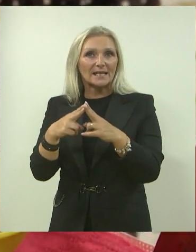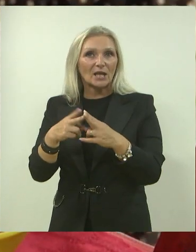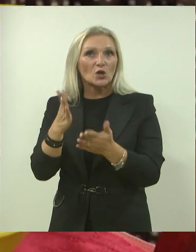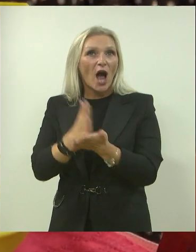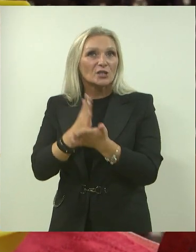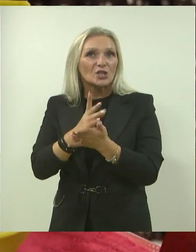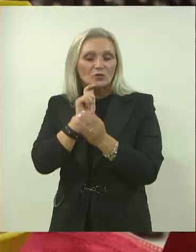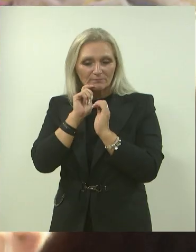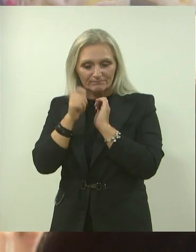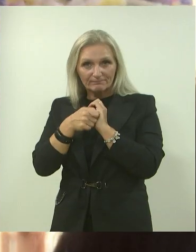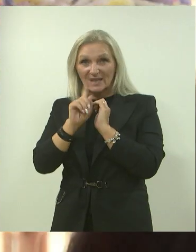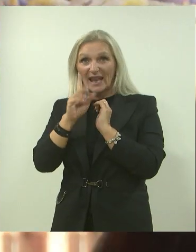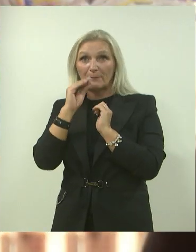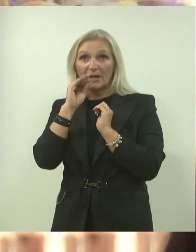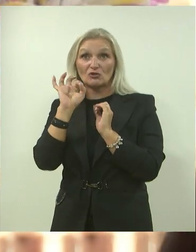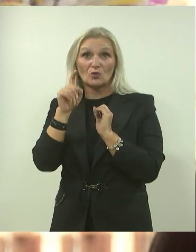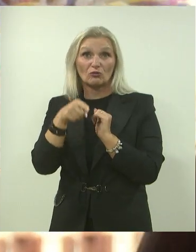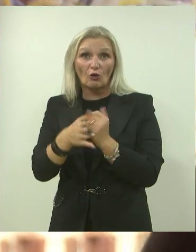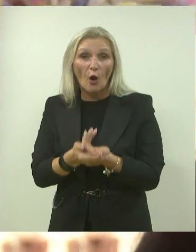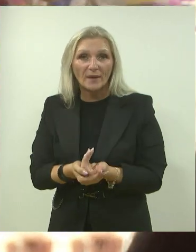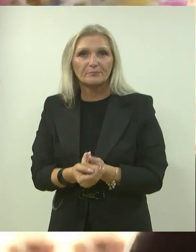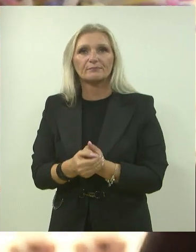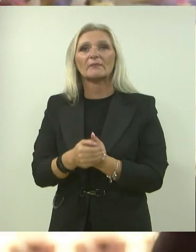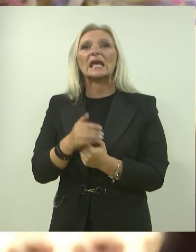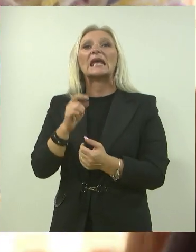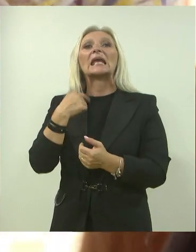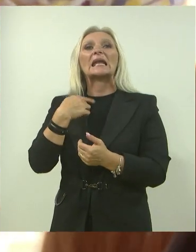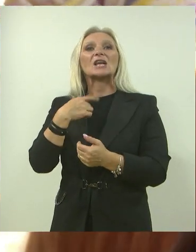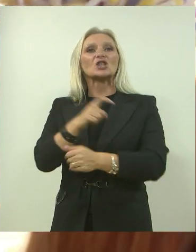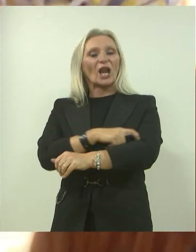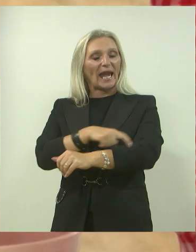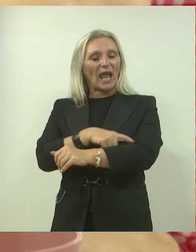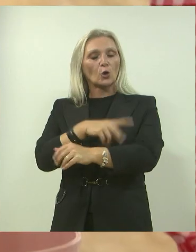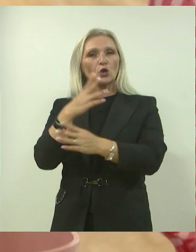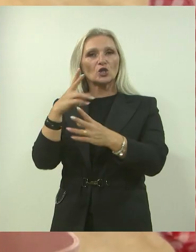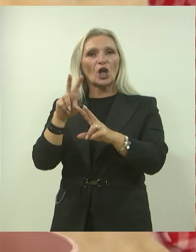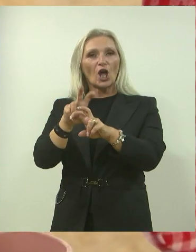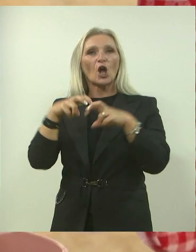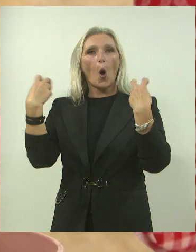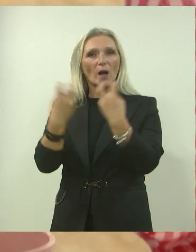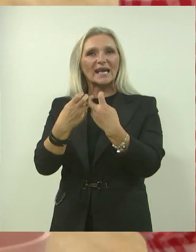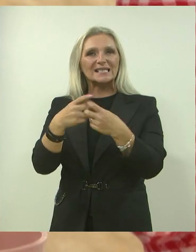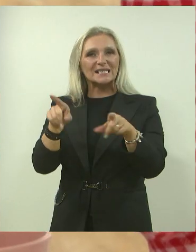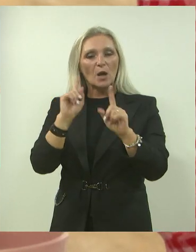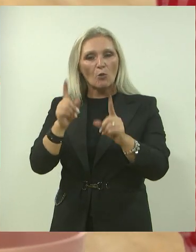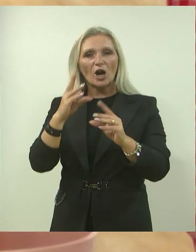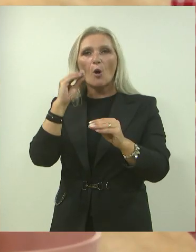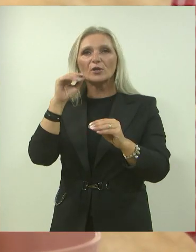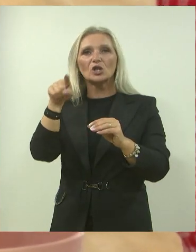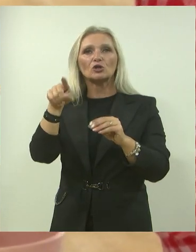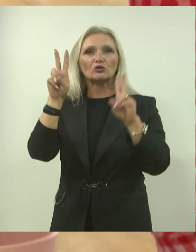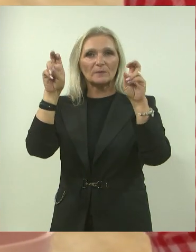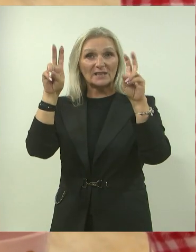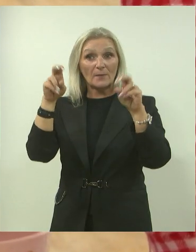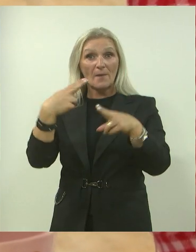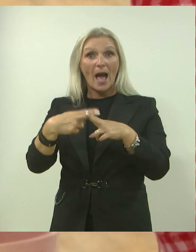često tabu tema. Pa smo na našim neurološkim kongresima otvorili dosta i te teme da se pacijenti isto znaju da